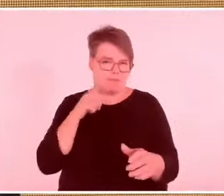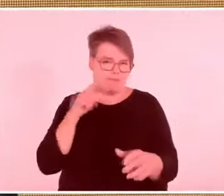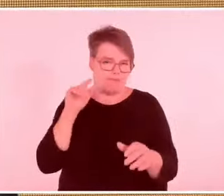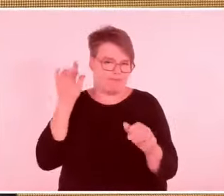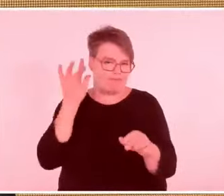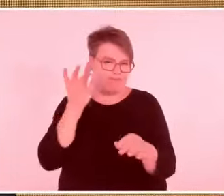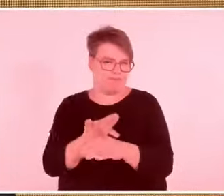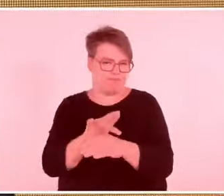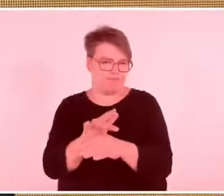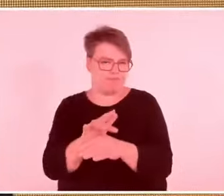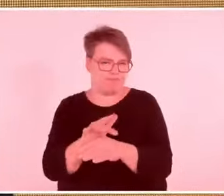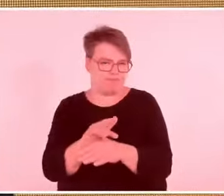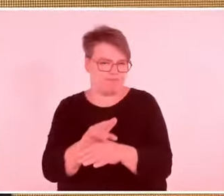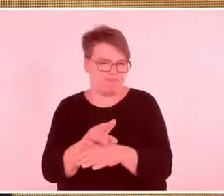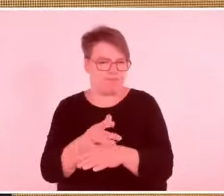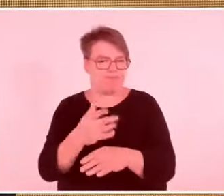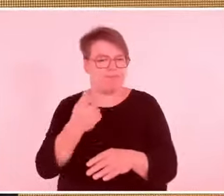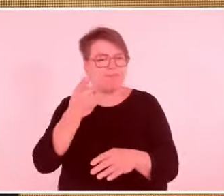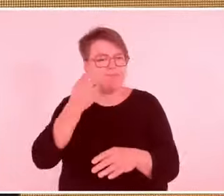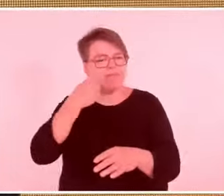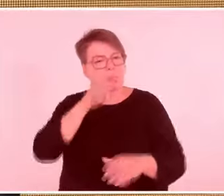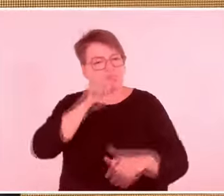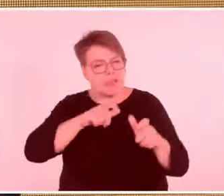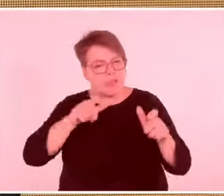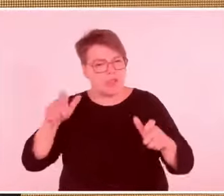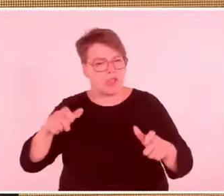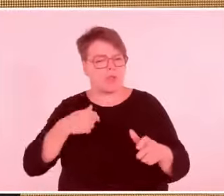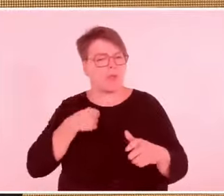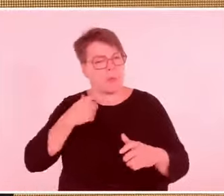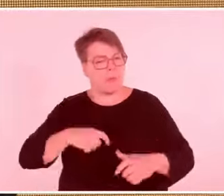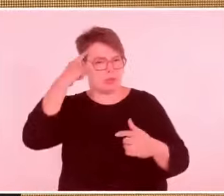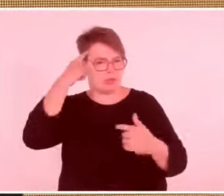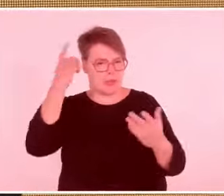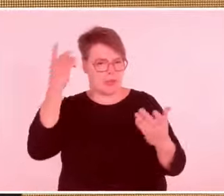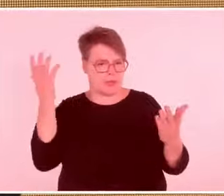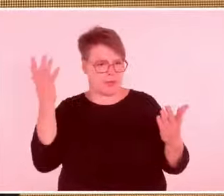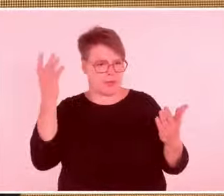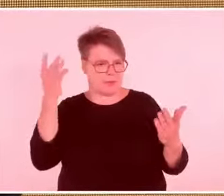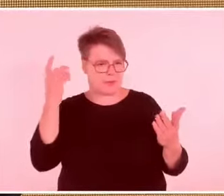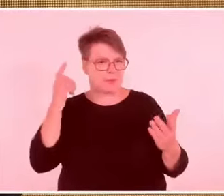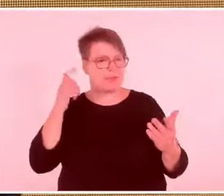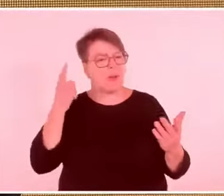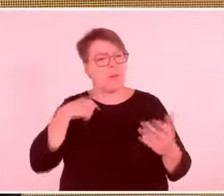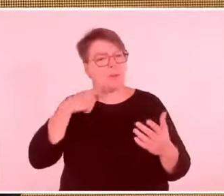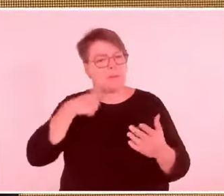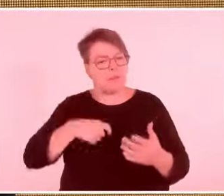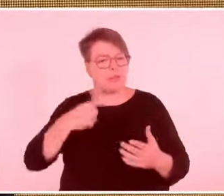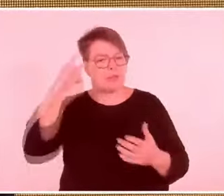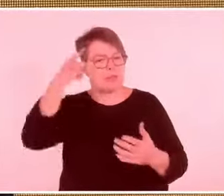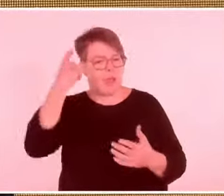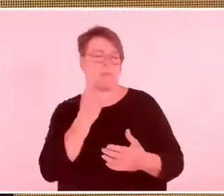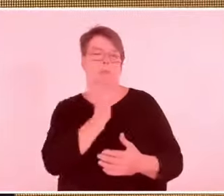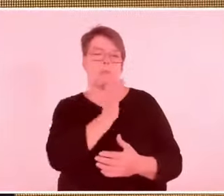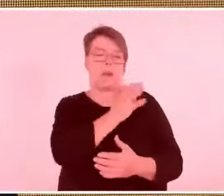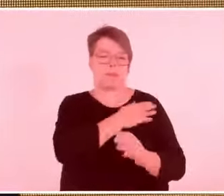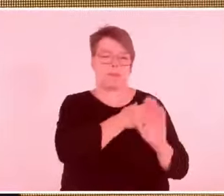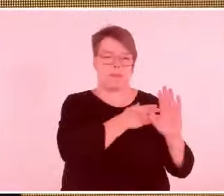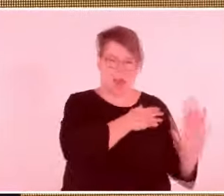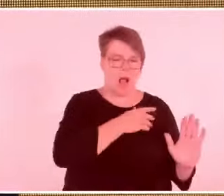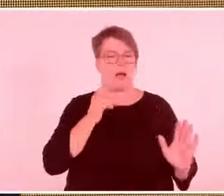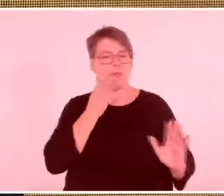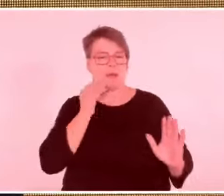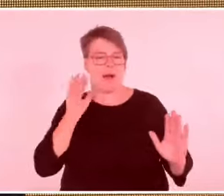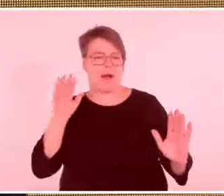wir uns alle einig sind in der Verurteilung der Unmenschlichkeit, in der Verurteilung des Terrors. Und ich glaube, Sie sind da alle bei mir Ihnen.